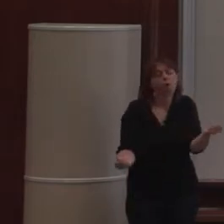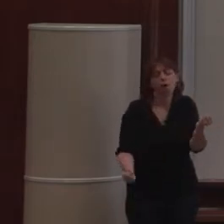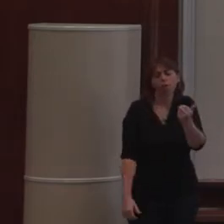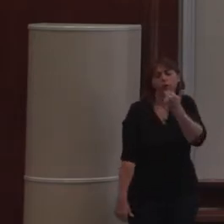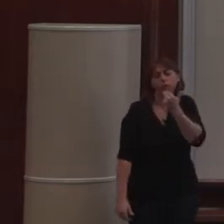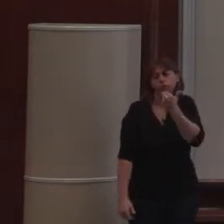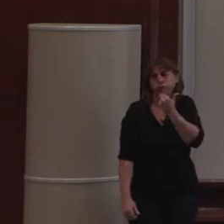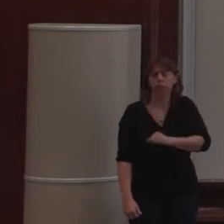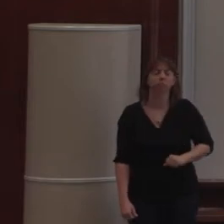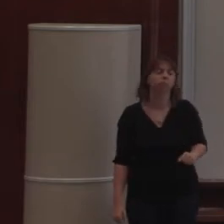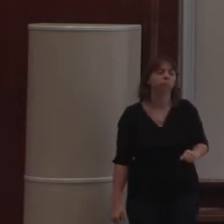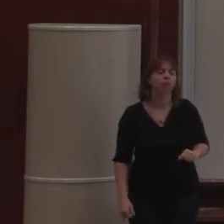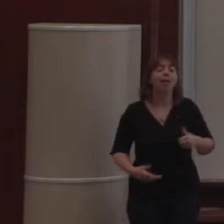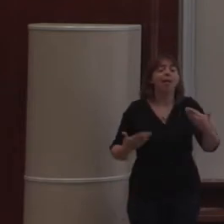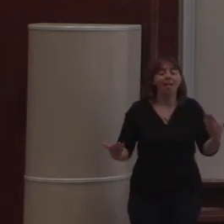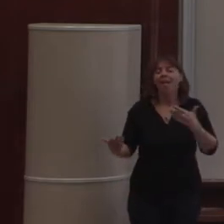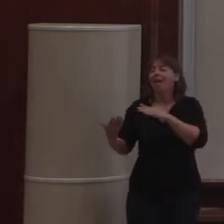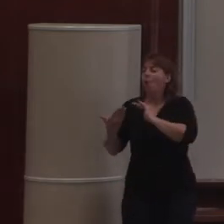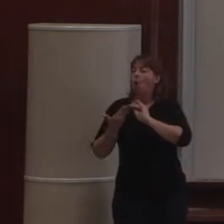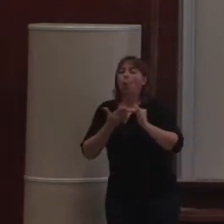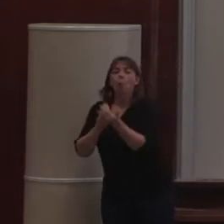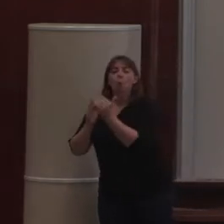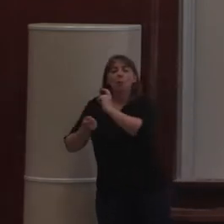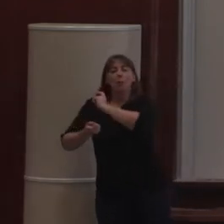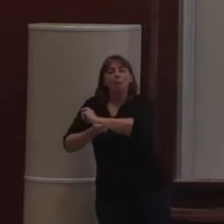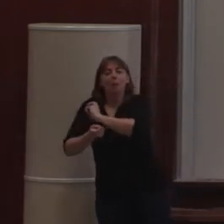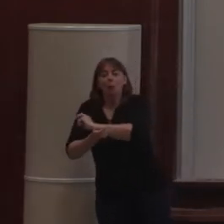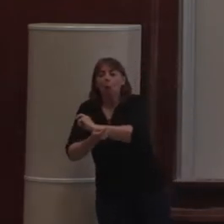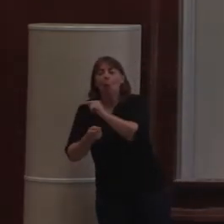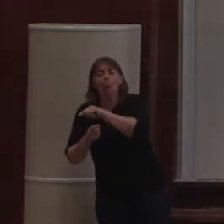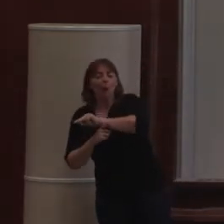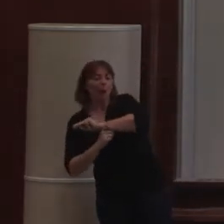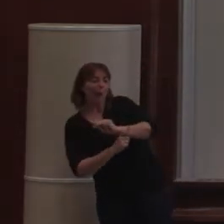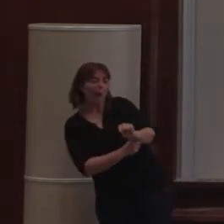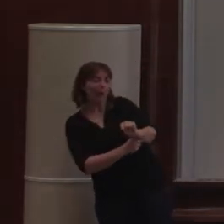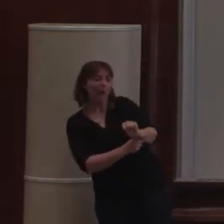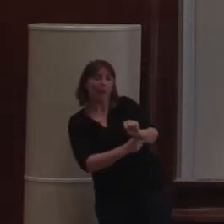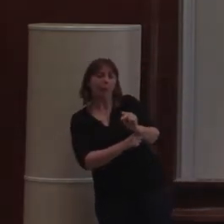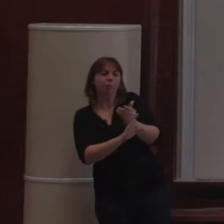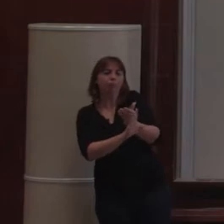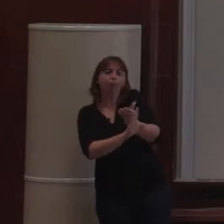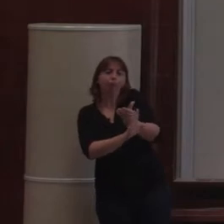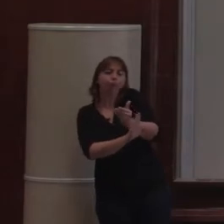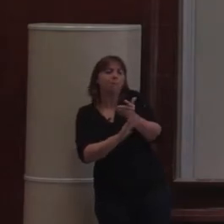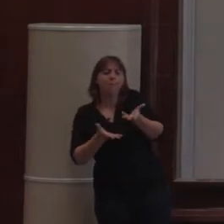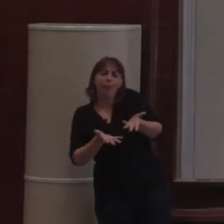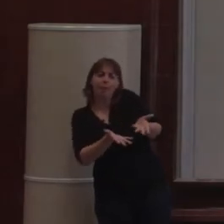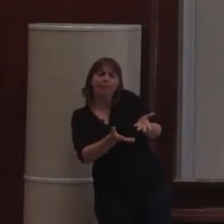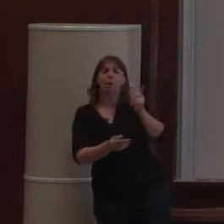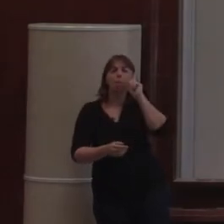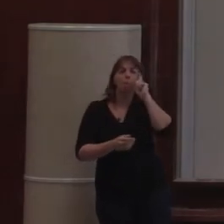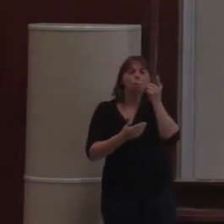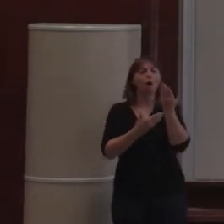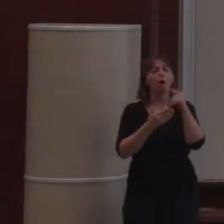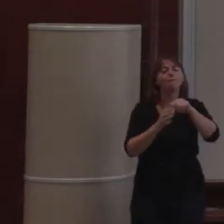Et depuis, c'est vrai que la communauté de Python s'est un petit peu détachée de ça. À une époque, le système qui est sous PLON s